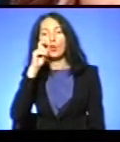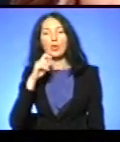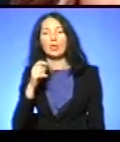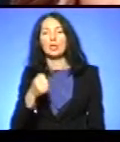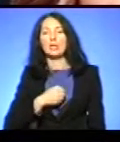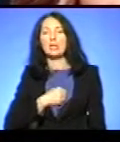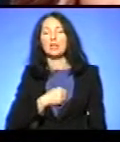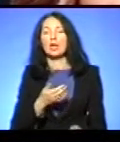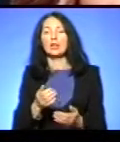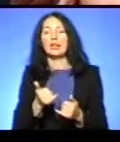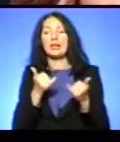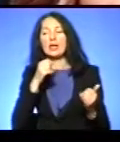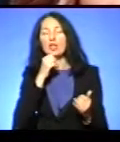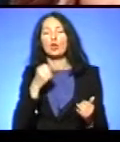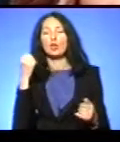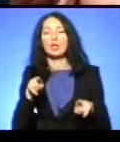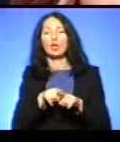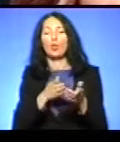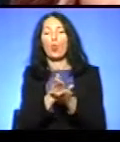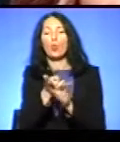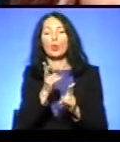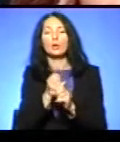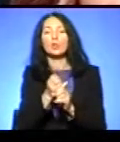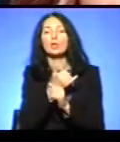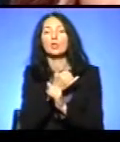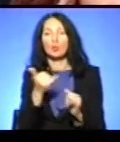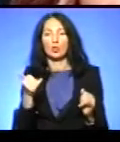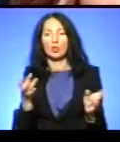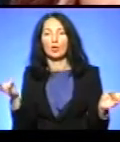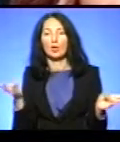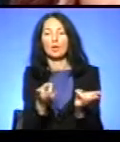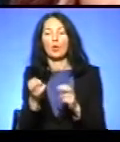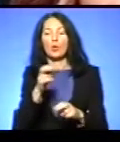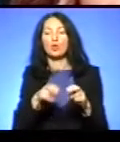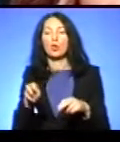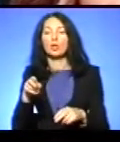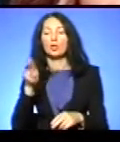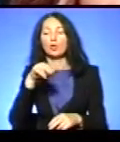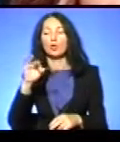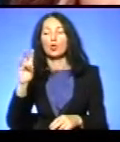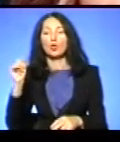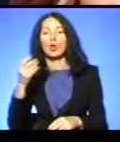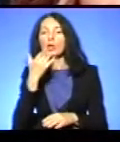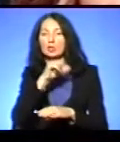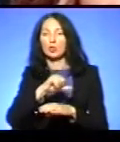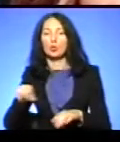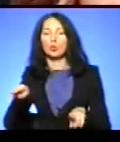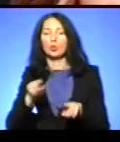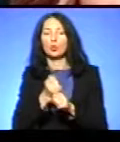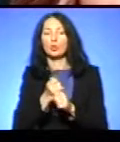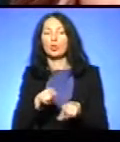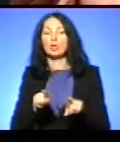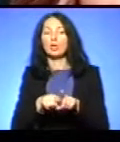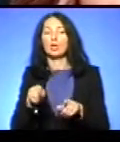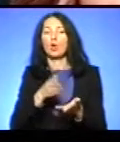виконати таку операцію. Приходиться шукати донора за кордоном і робити такі операції за кордоном.